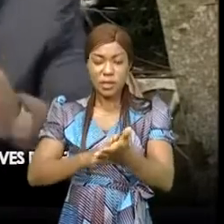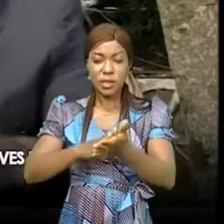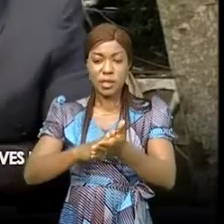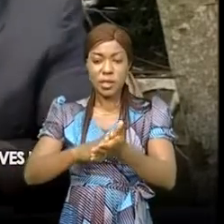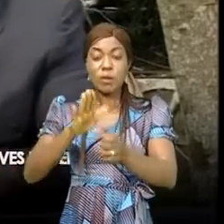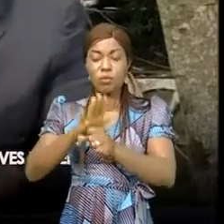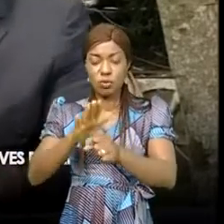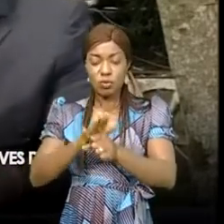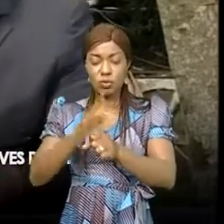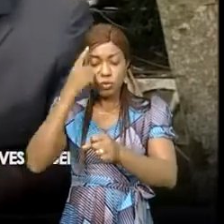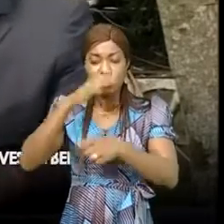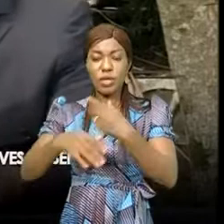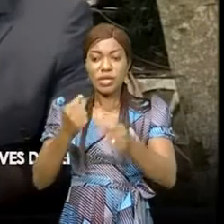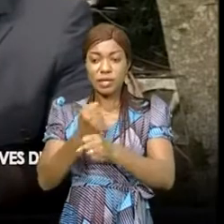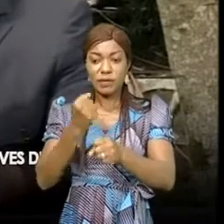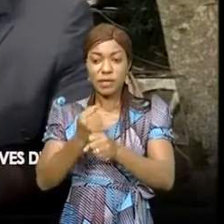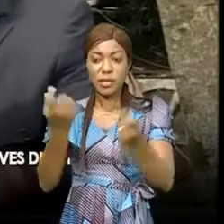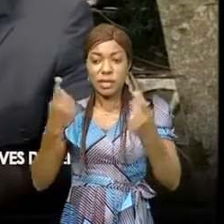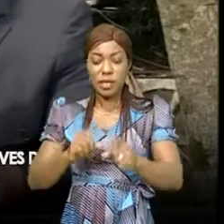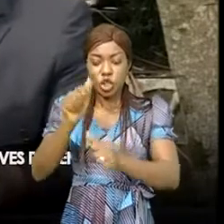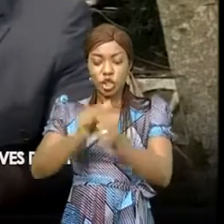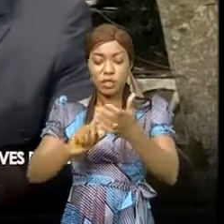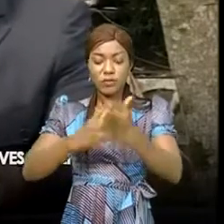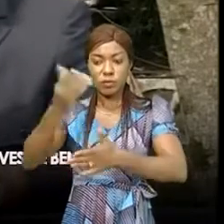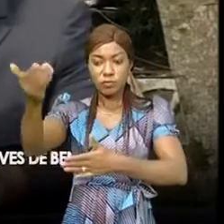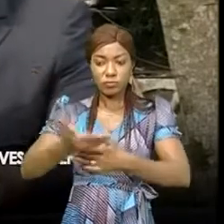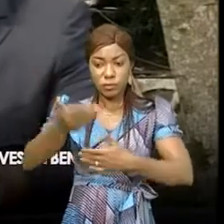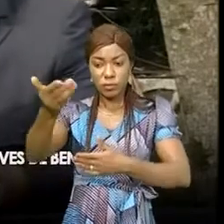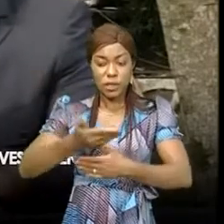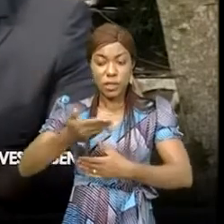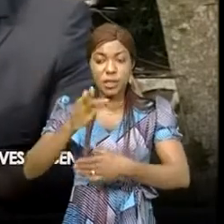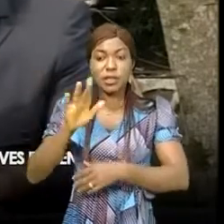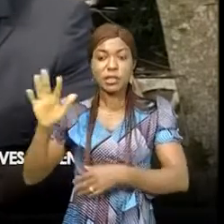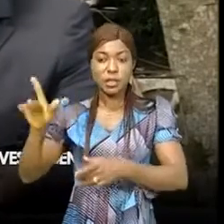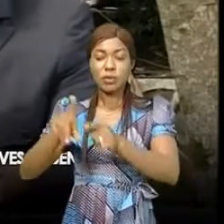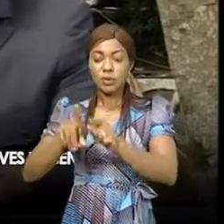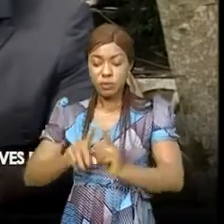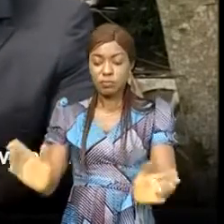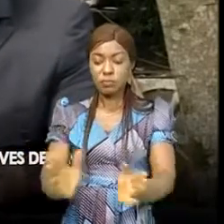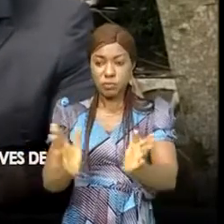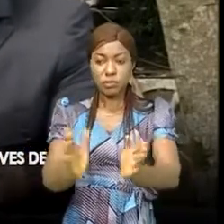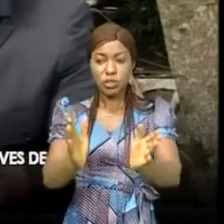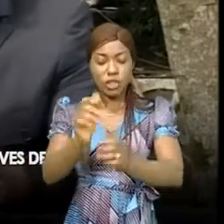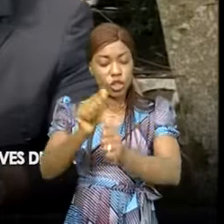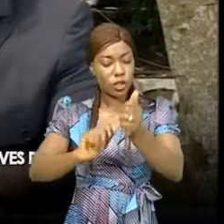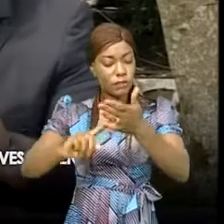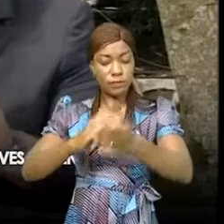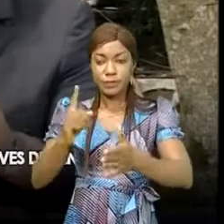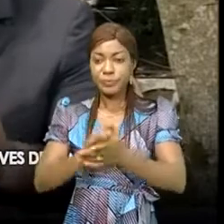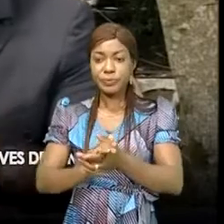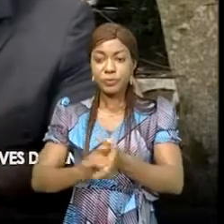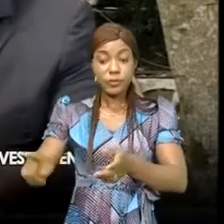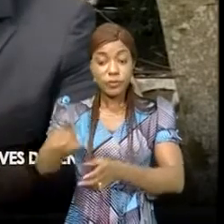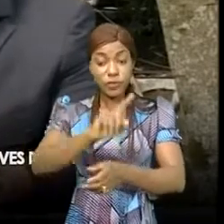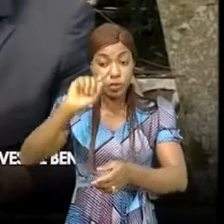le sait. À chaque fois que je le recevais à Kinshasa, je le lui disais. Il avait mes encouragements. Votre